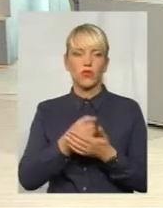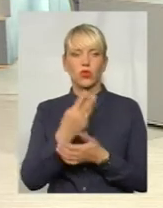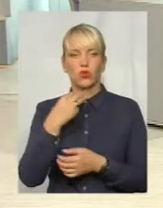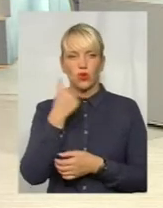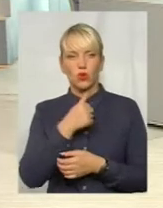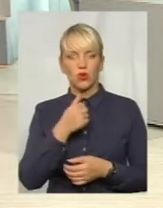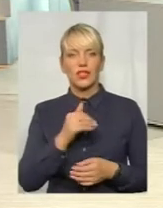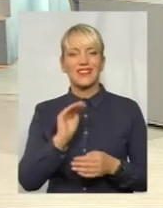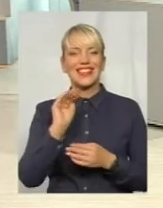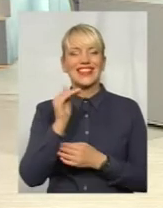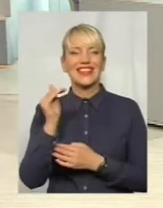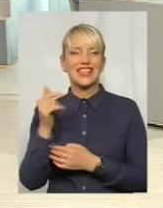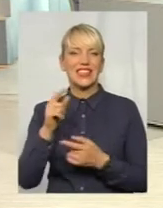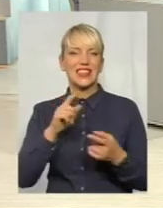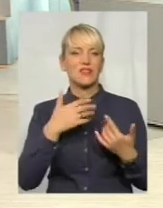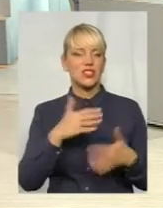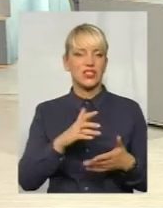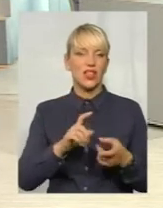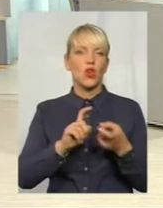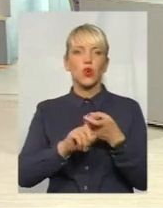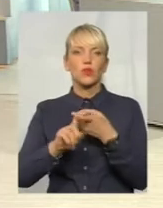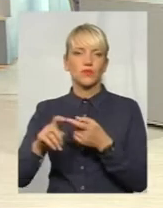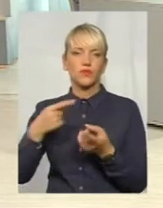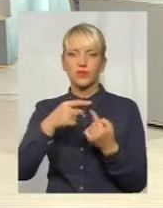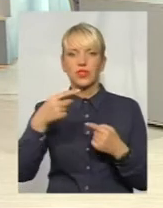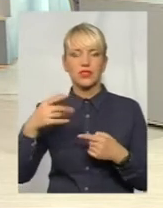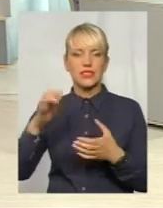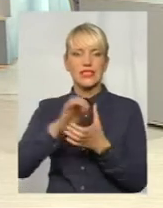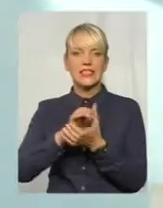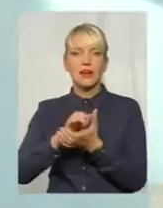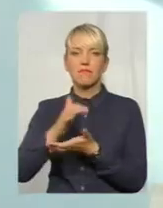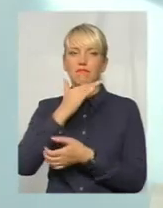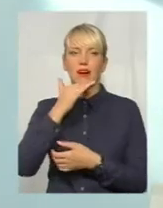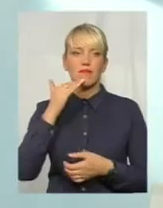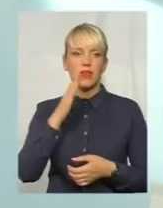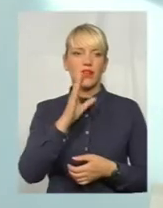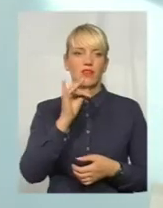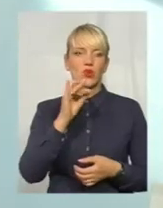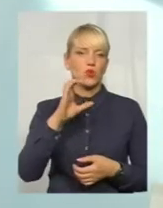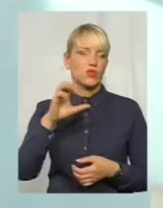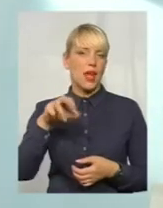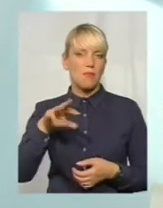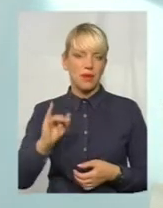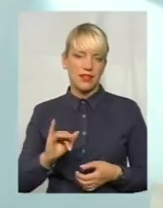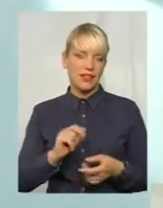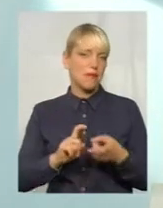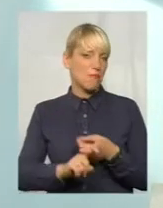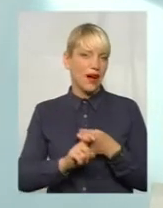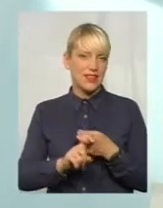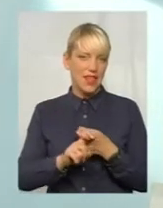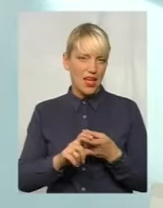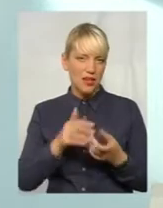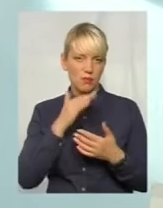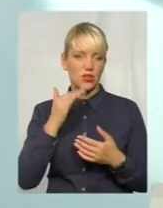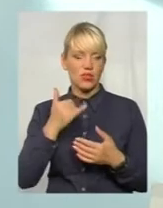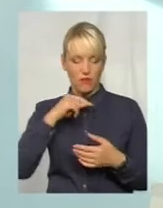дитина вже переконтактувала з кучою захворювань. Вона вже знайома з багатьмам, вірусами і бактеріями. Вона вже